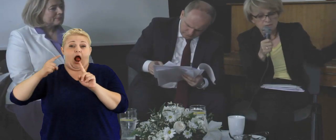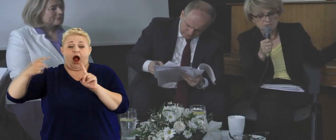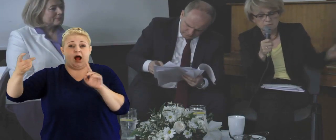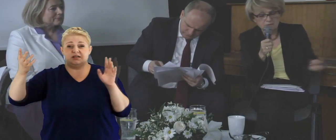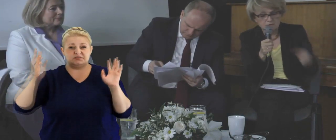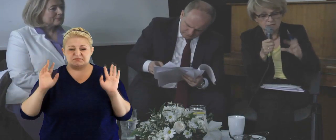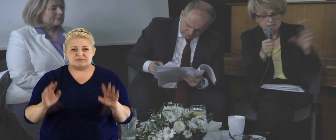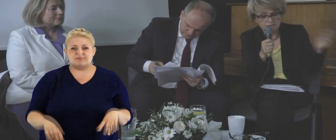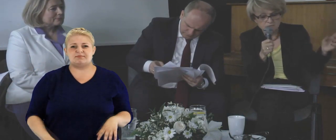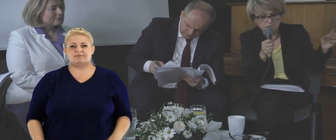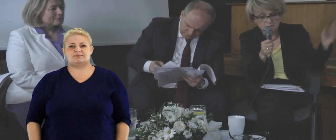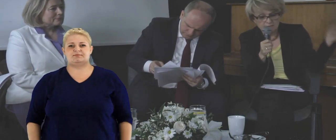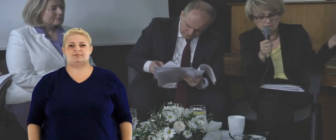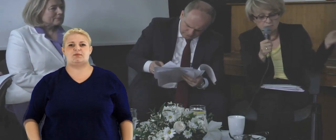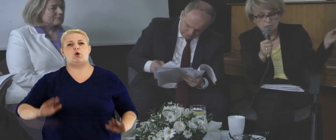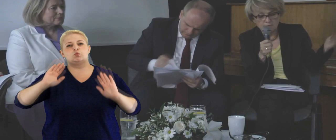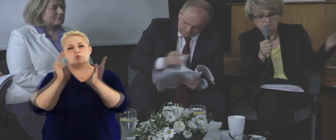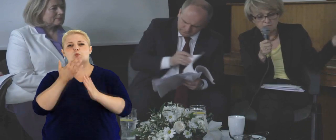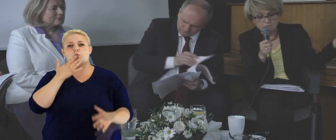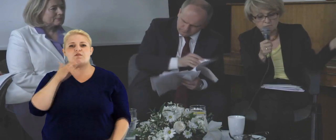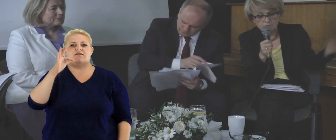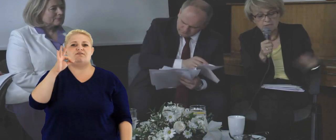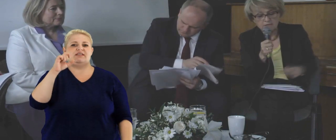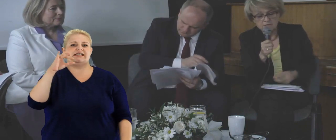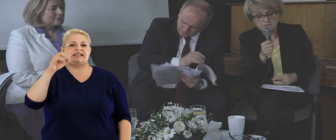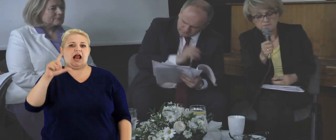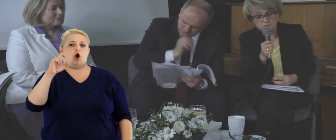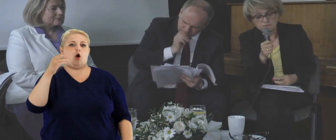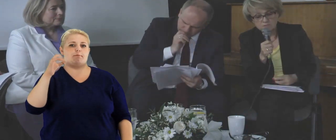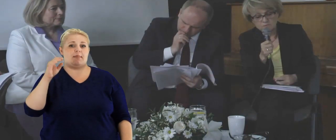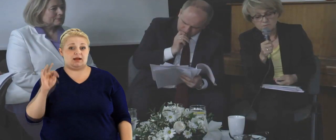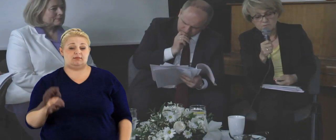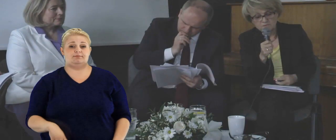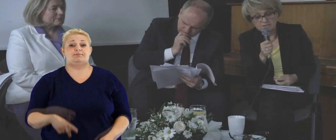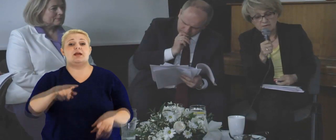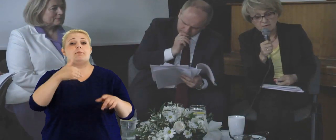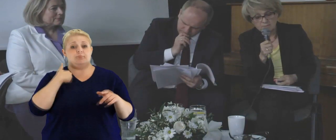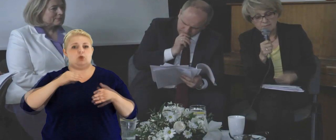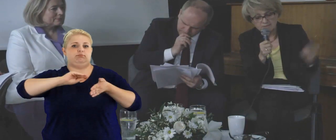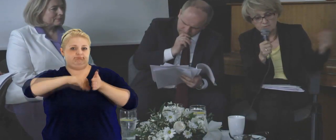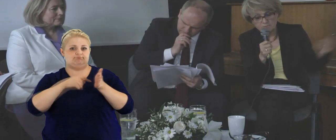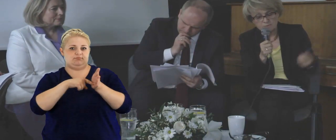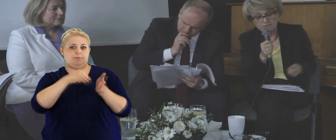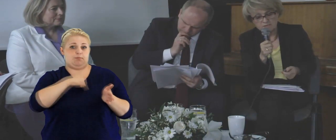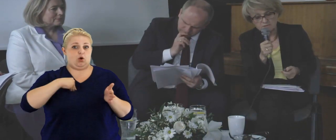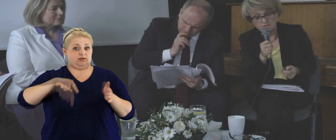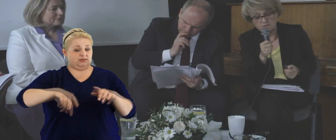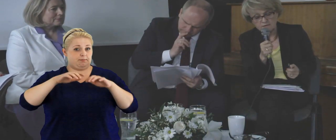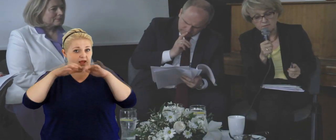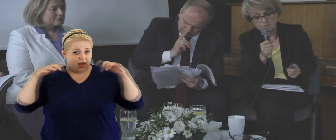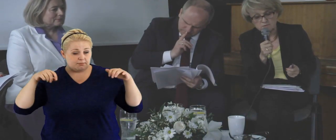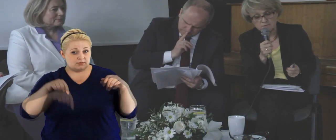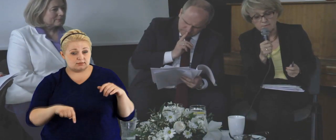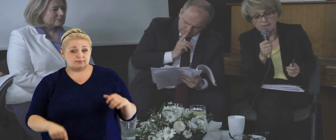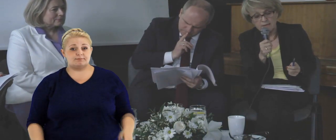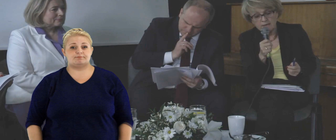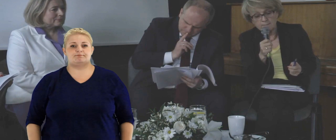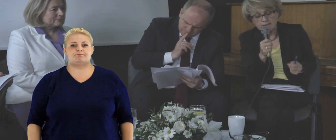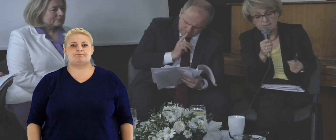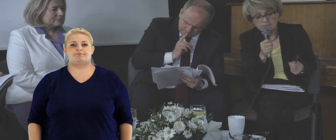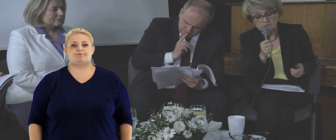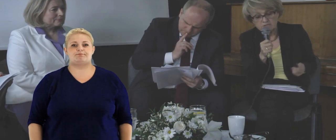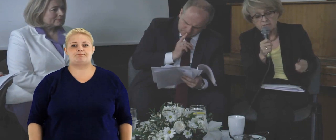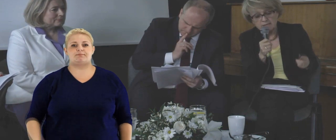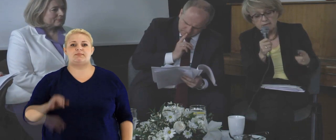a druga tego słynnego traktatu z długą nazwą, który w skrócie mówimy Fiscal Compact, który był także ratyfikowany w polskim